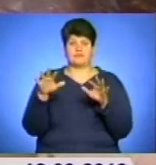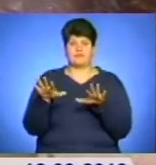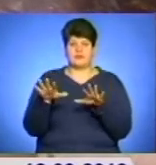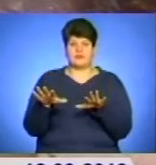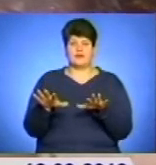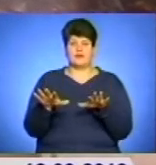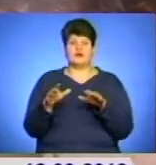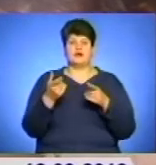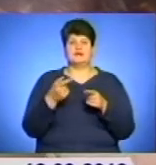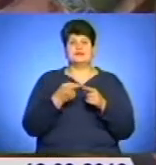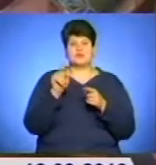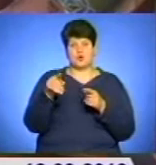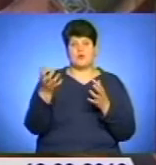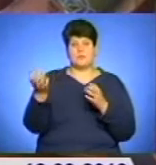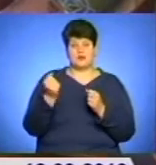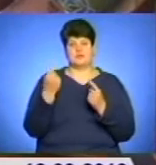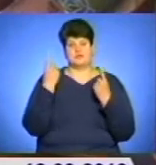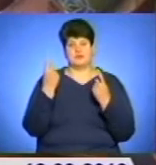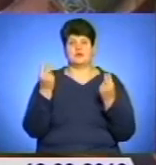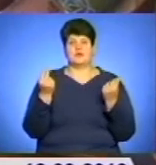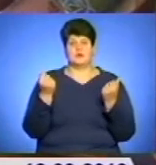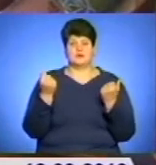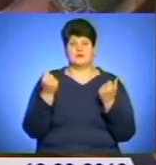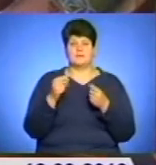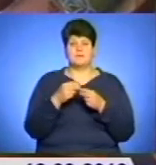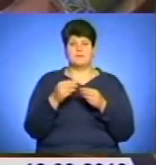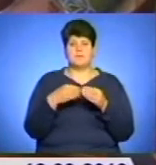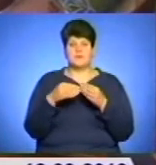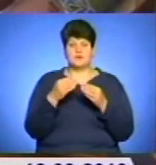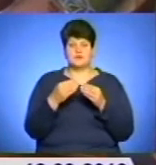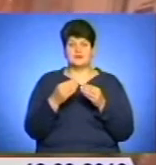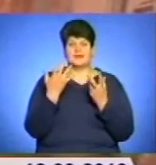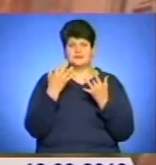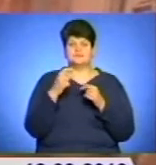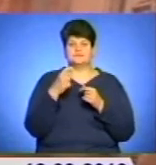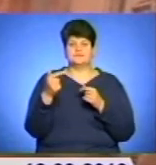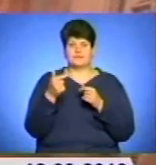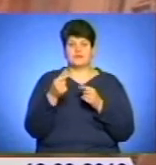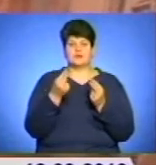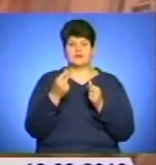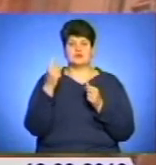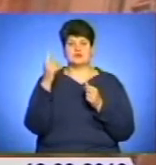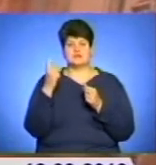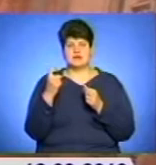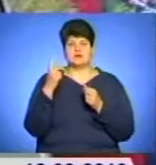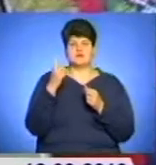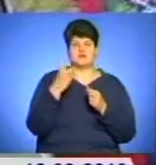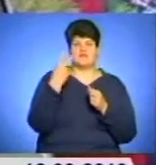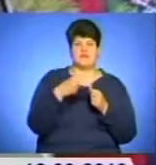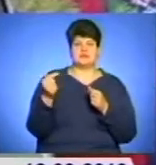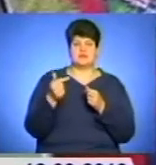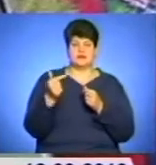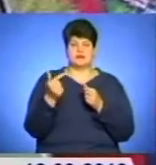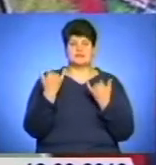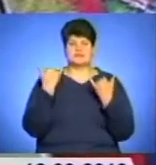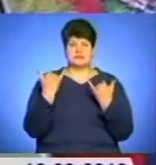сервіс, але за нього, відповідно, брали чималу плату. Паперовий згорток вагою декілька грамів вартував від 100 до 120 гривень. На даний